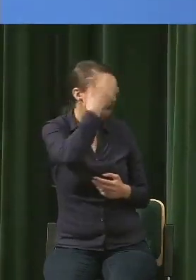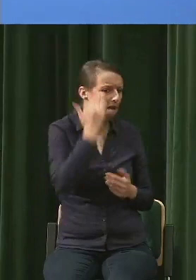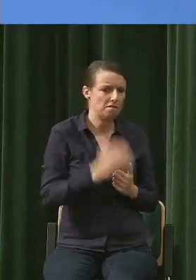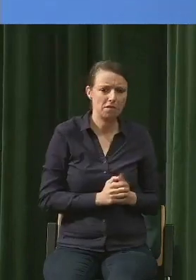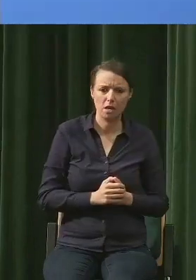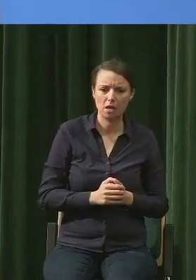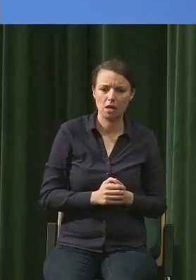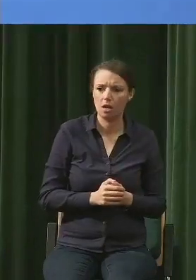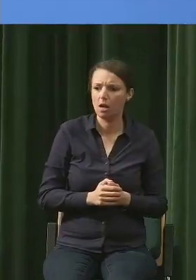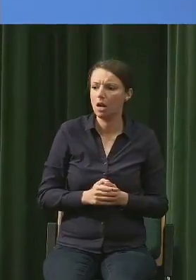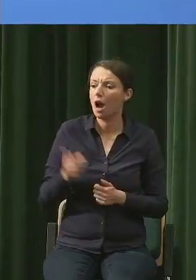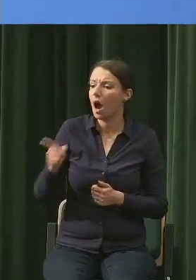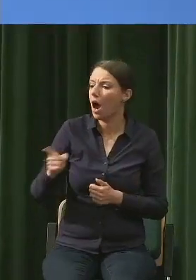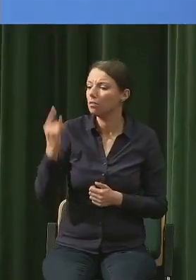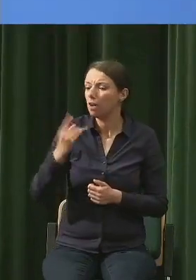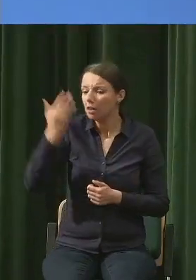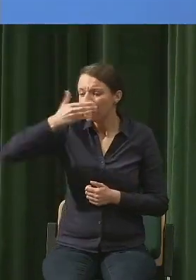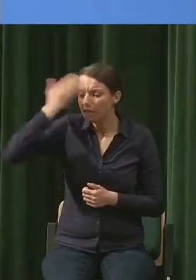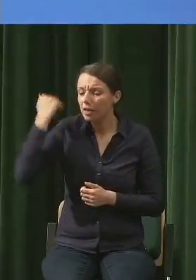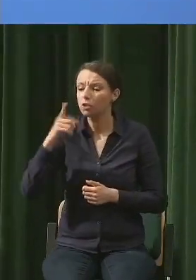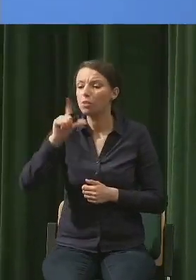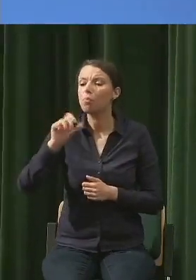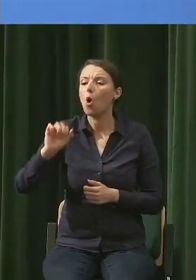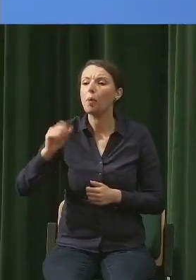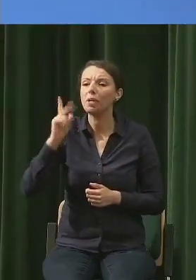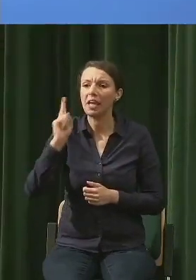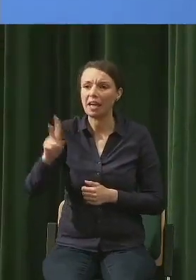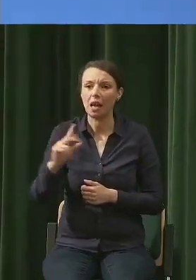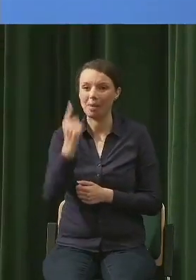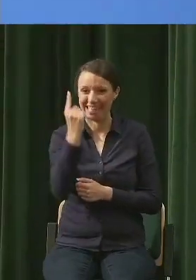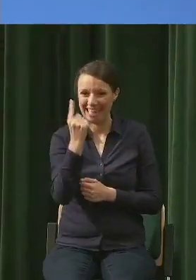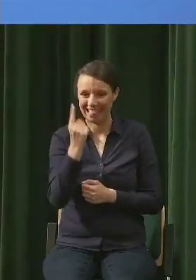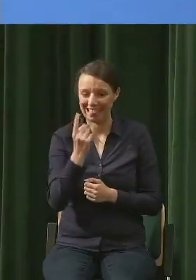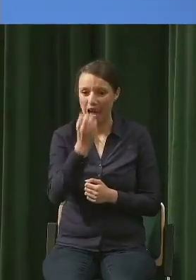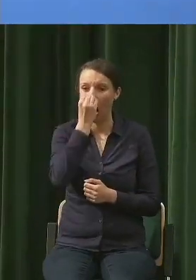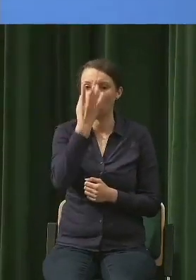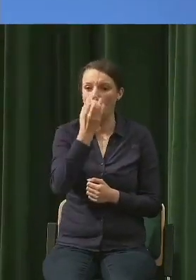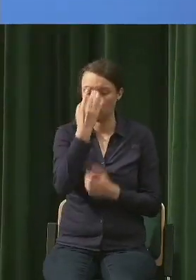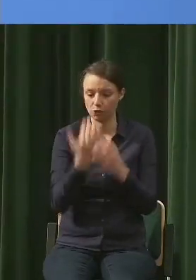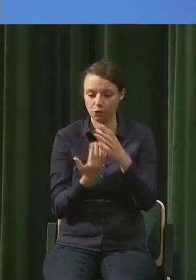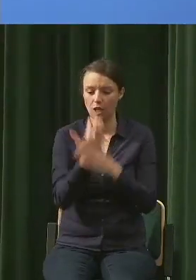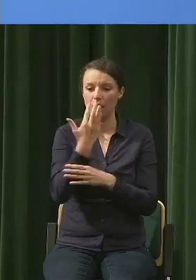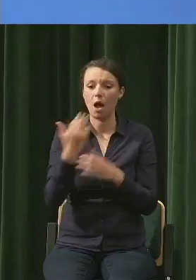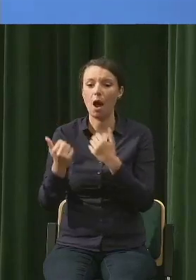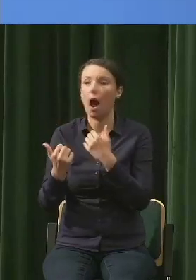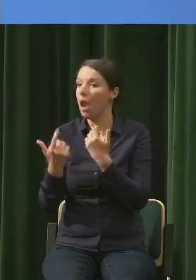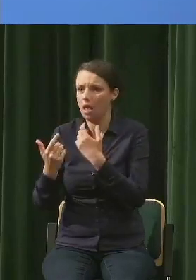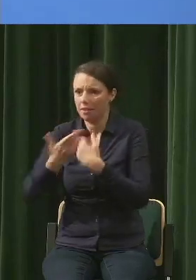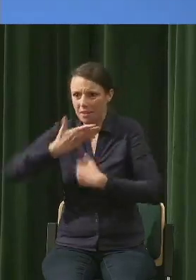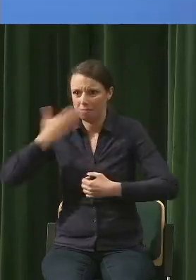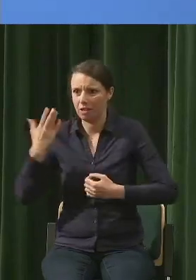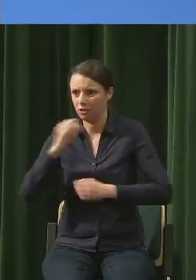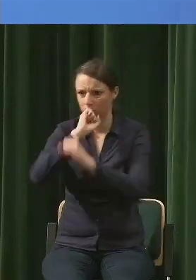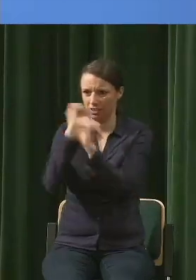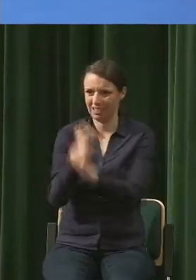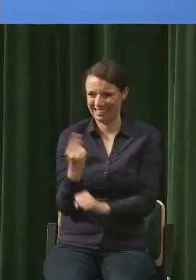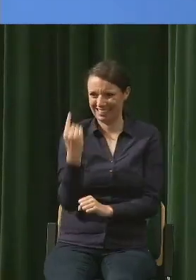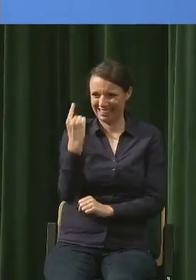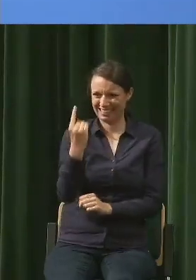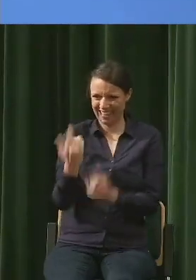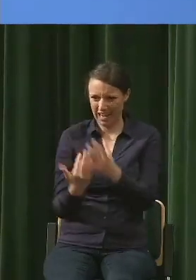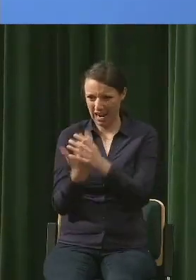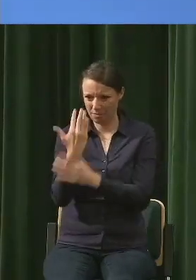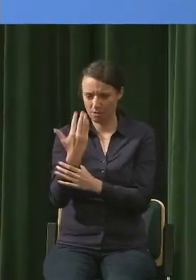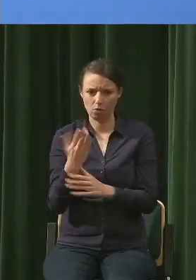płonnik jest narysowany jak jedna roślina, bo nigdy płonnik nie rośnie sam. To jest w ogóle, jakbyśmy mówili o człowieku